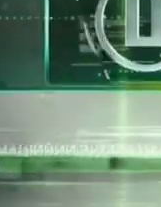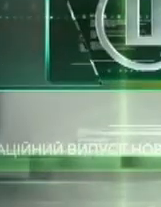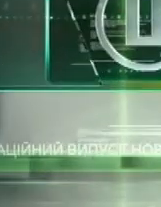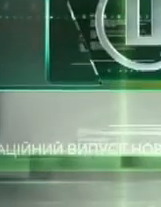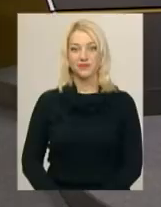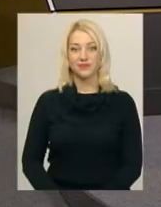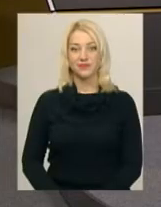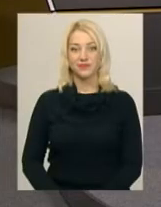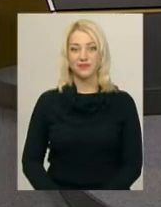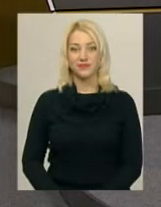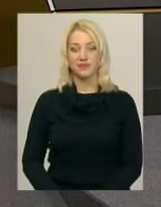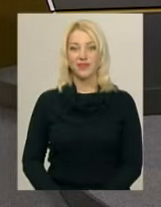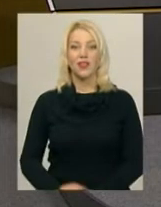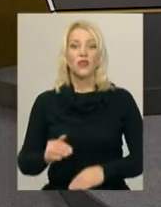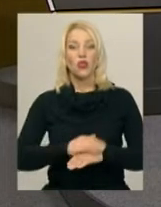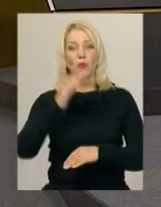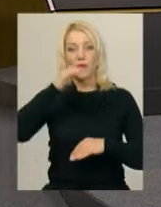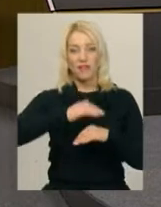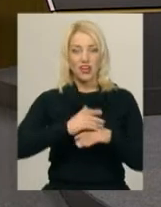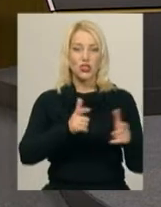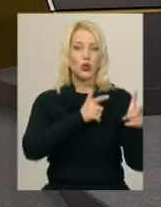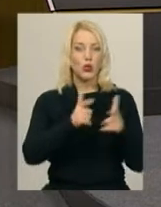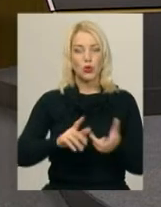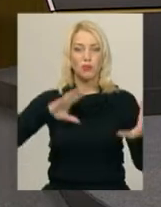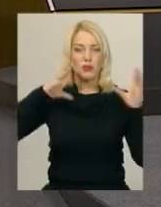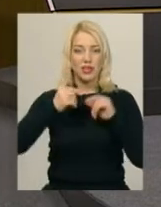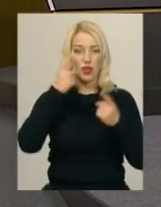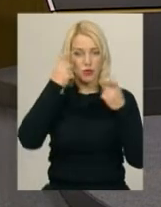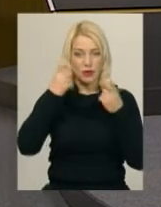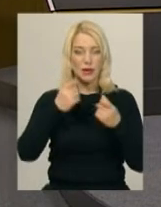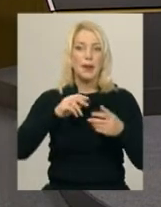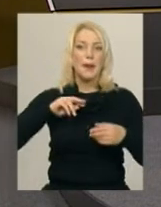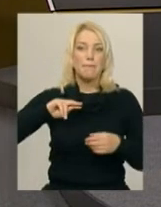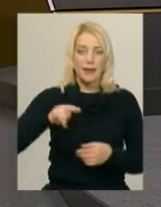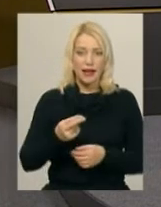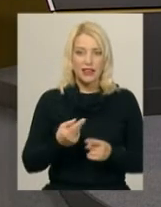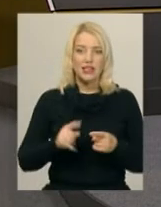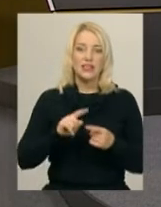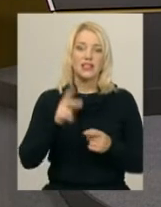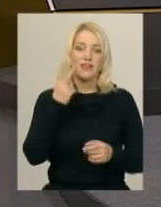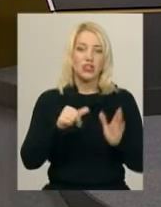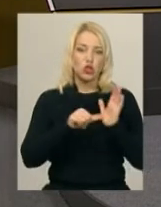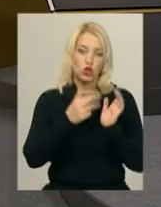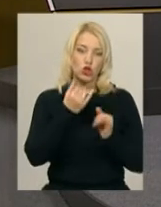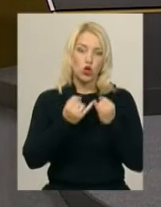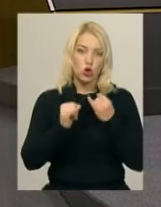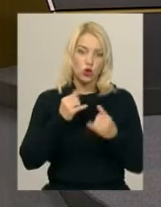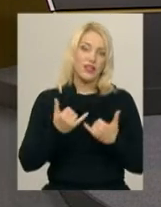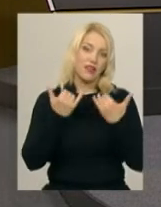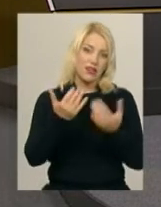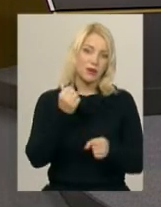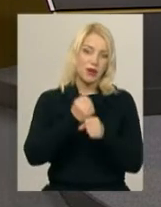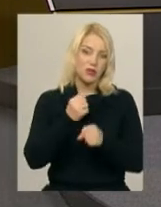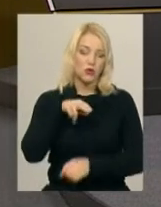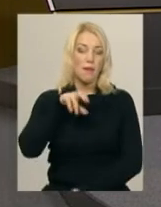Музика Доброго вечора, ми готові підбити інформаційний підсмок п'ятниці 26 жовтня. В студії ведуча Світлана Поробок,